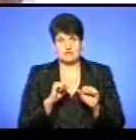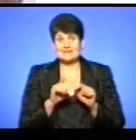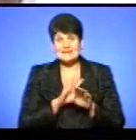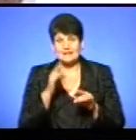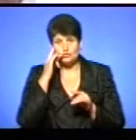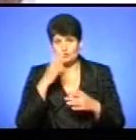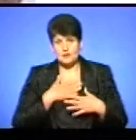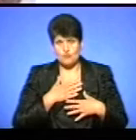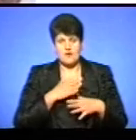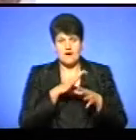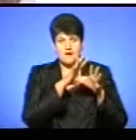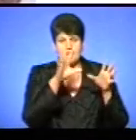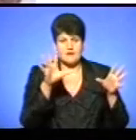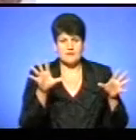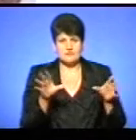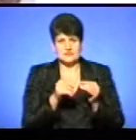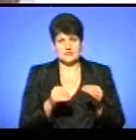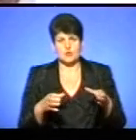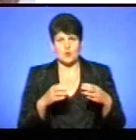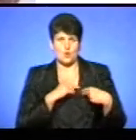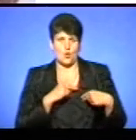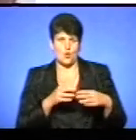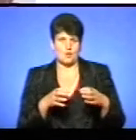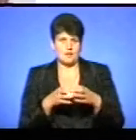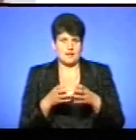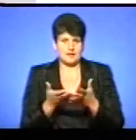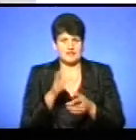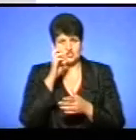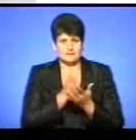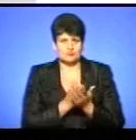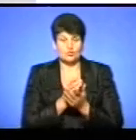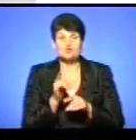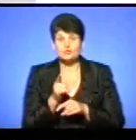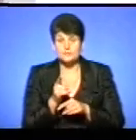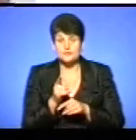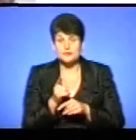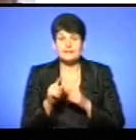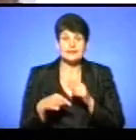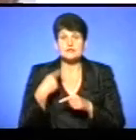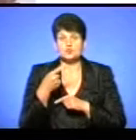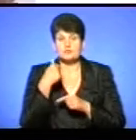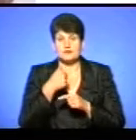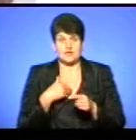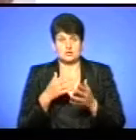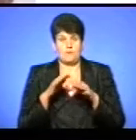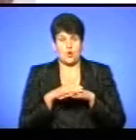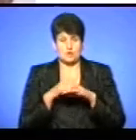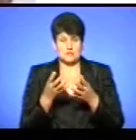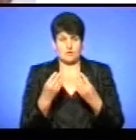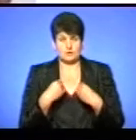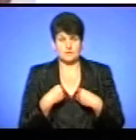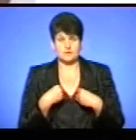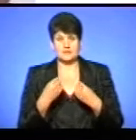думка переважної більшості моїх колег, я думаю, що це кошти державних сажбовців. Чому? Тому що на слідний рік, по наших розрахунках, якщо нам передадуть